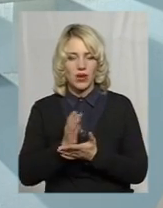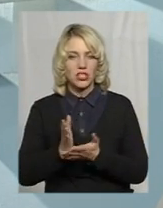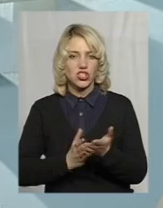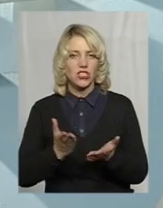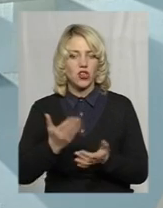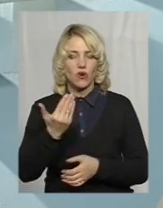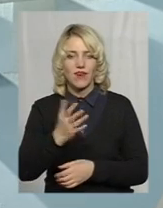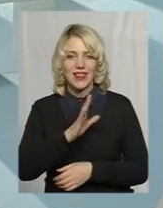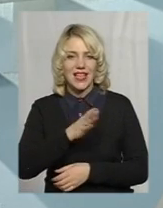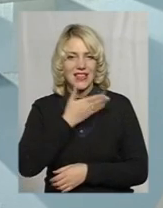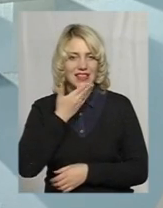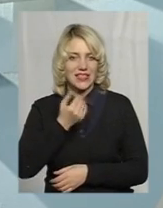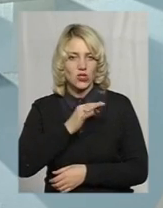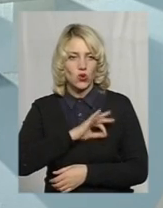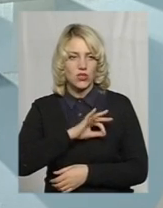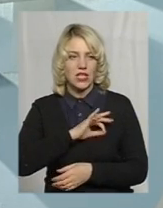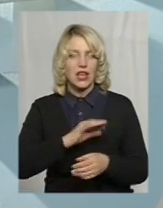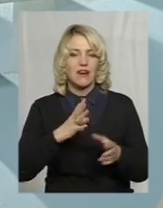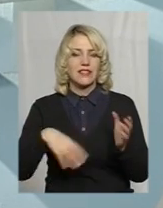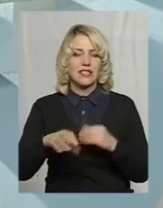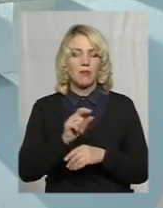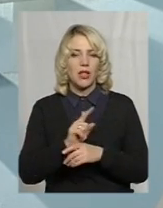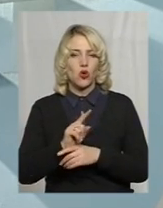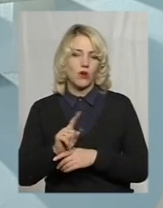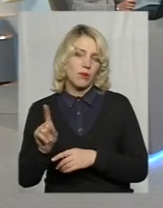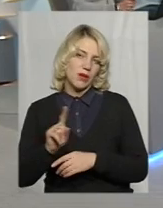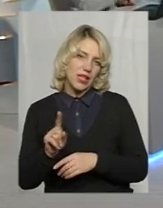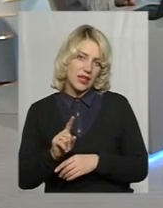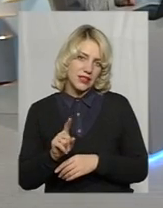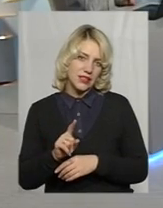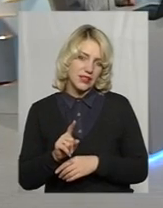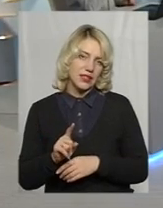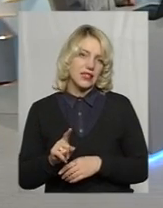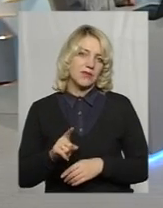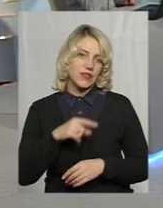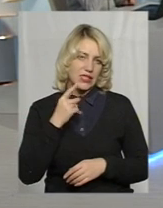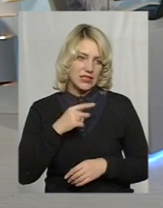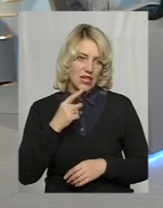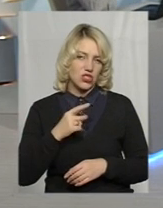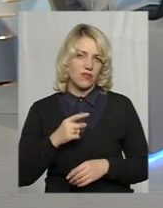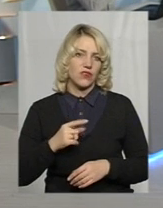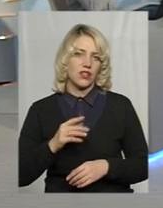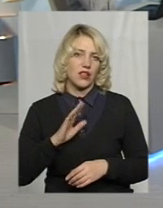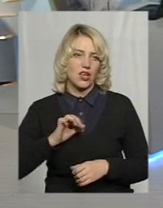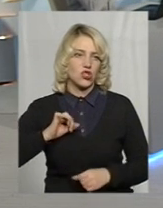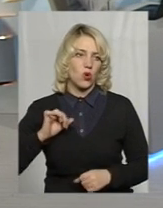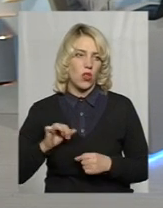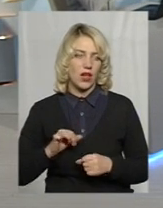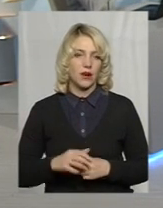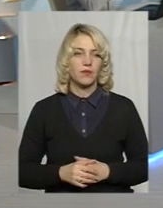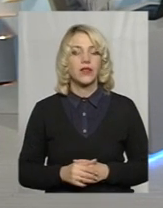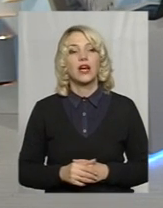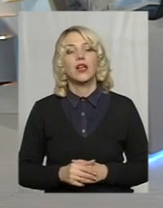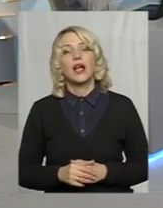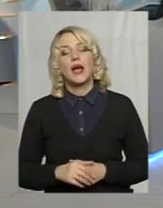скористалися всіми тими нормами, які от зазначив колега. До речі, на рахунок ПАД